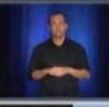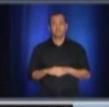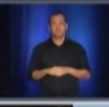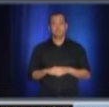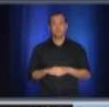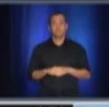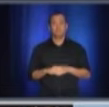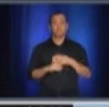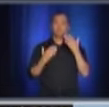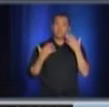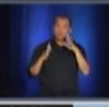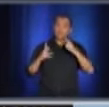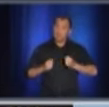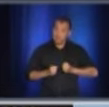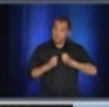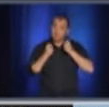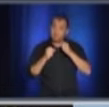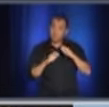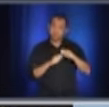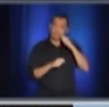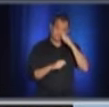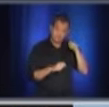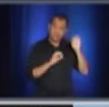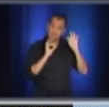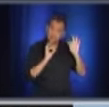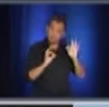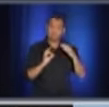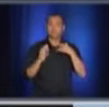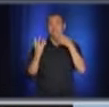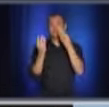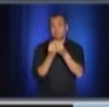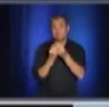une fois, je remercie. Maintenant, sur le port du masque.